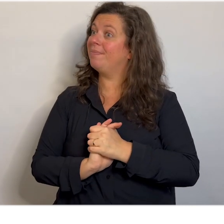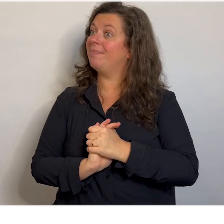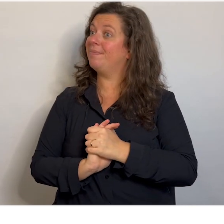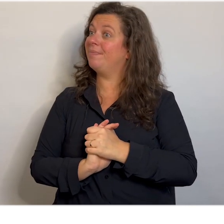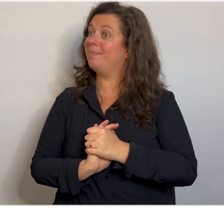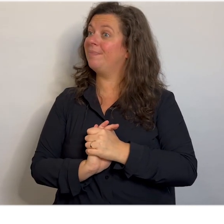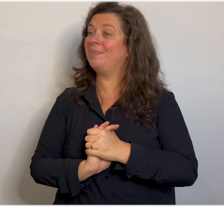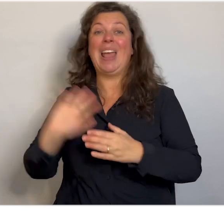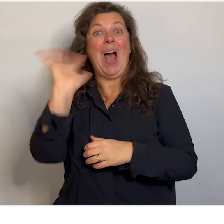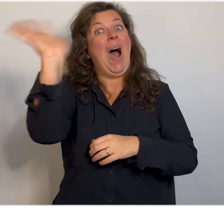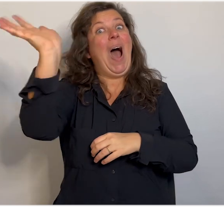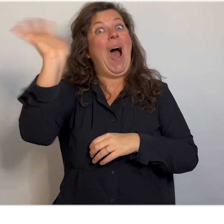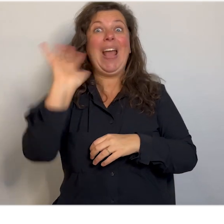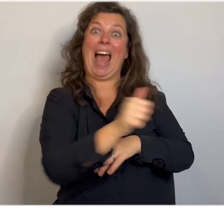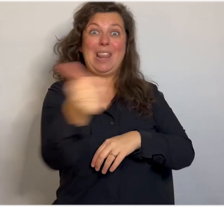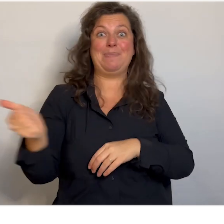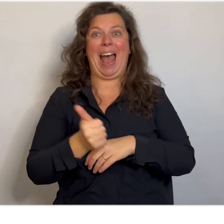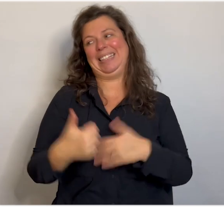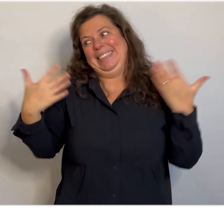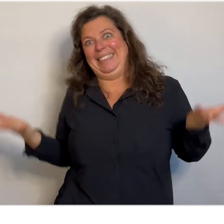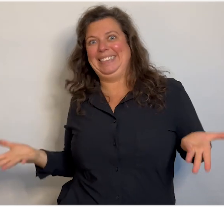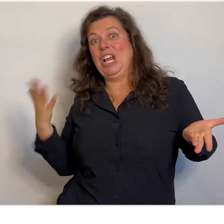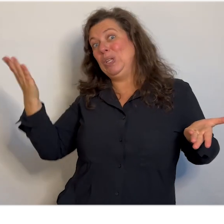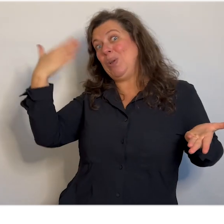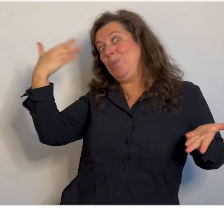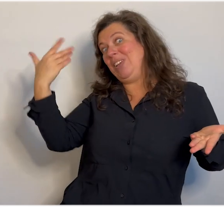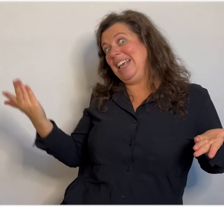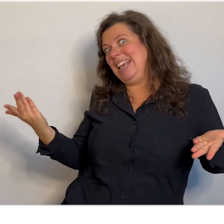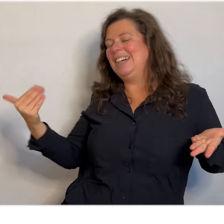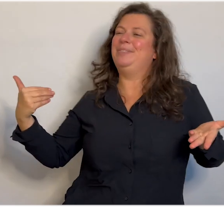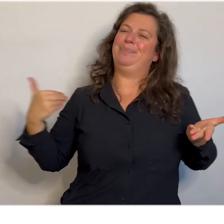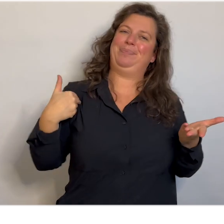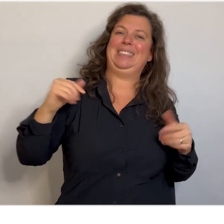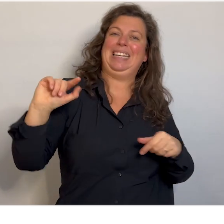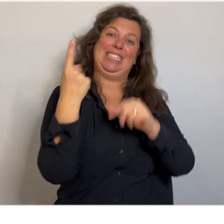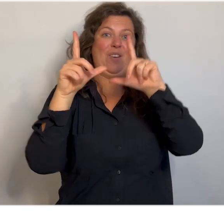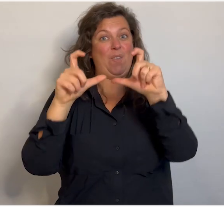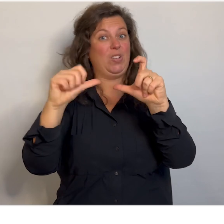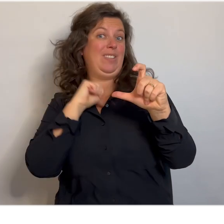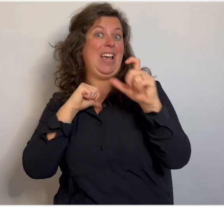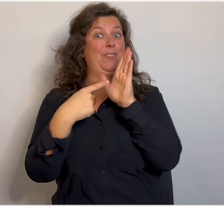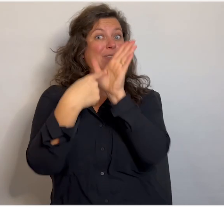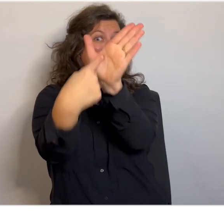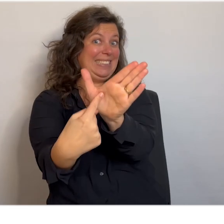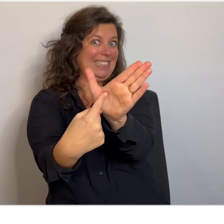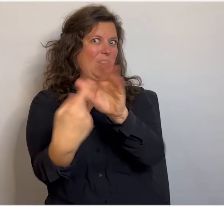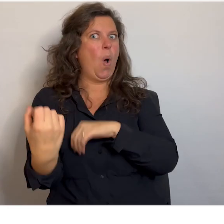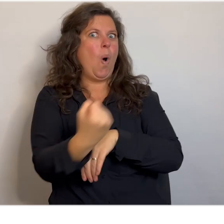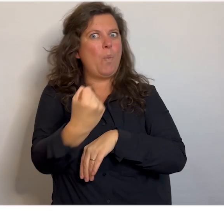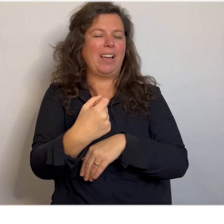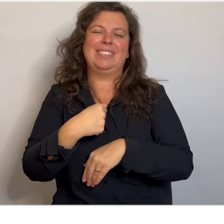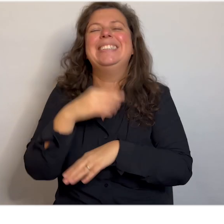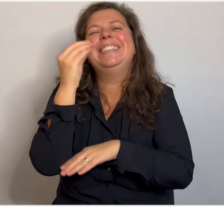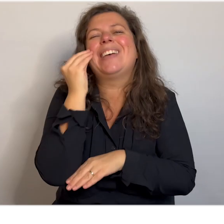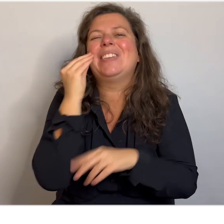Succes. Hoi allemaal. Ik ben Sophie. En ik wil eerst even een foto van mezelf laten zien. Want ik heb een hele